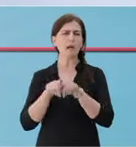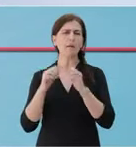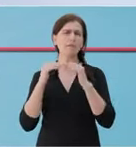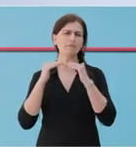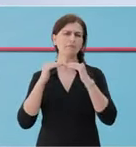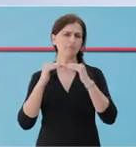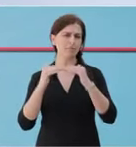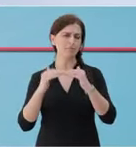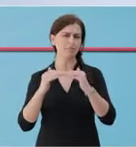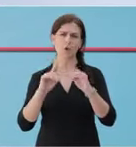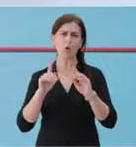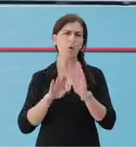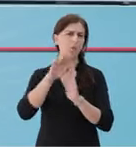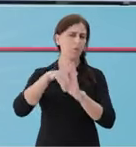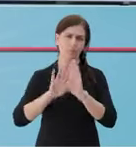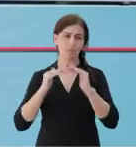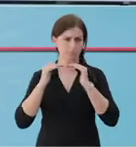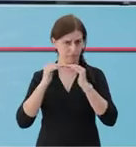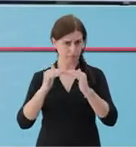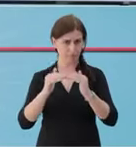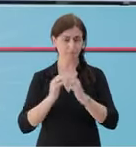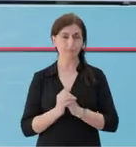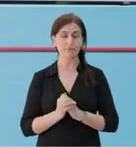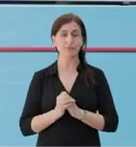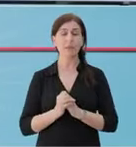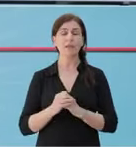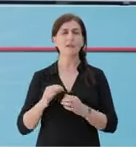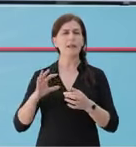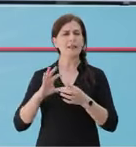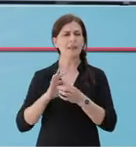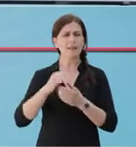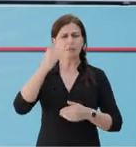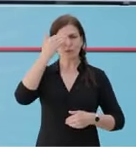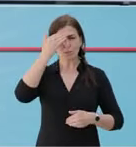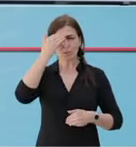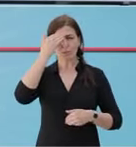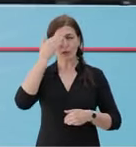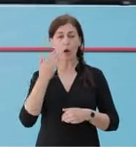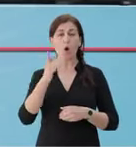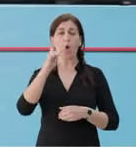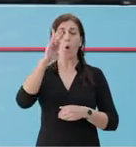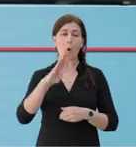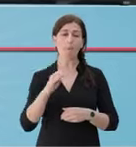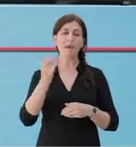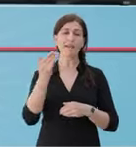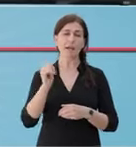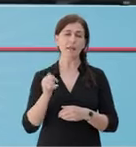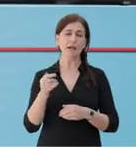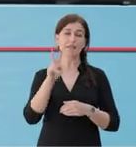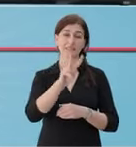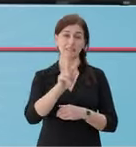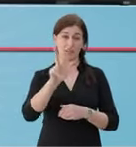vihet rej një trend i qëndrushon i rasteve të konfirmuara. Betëjen me këtë së mundje e kanë humbur deri tani